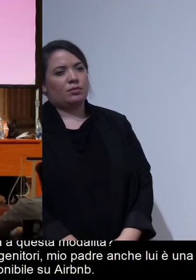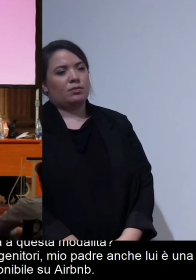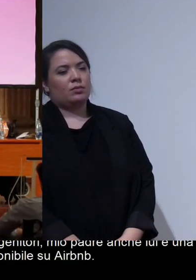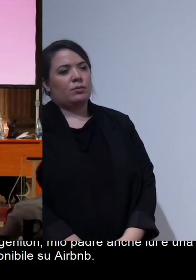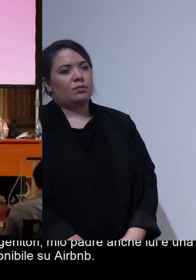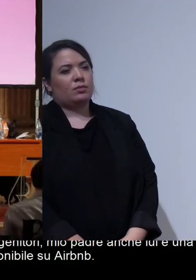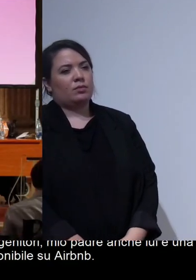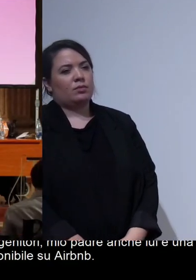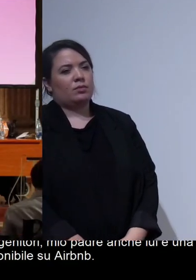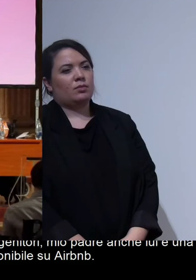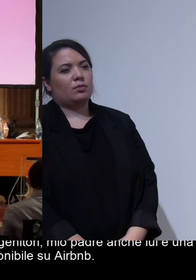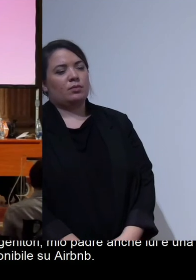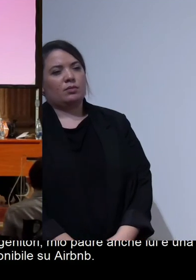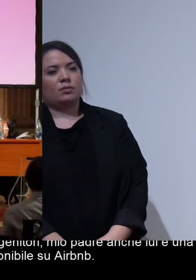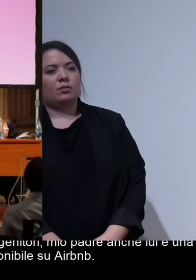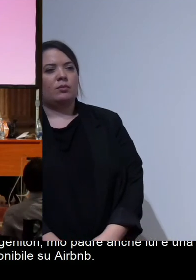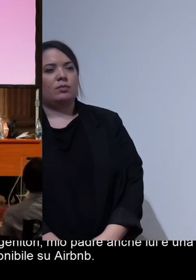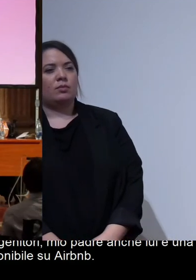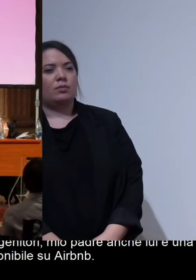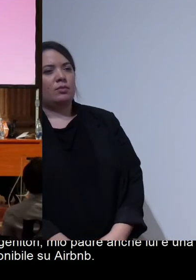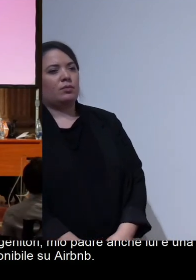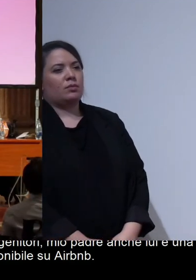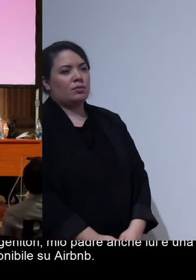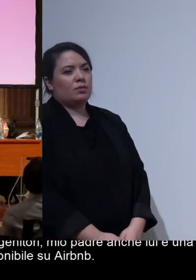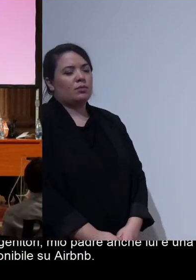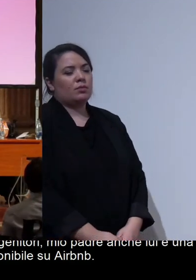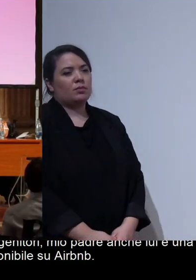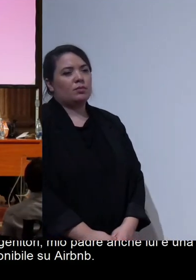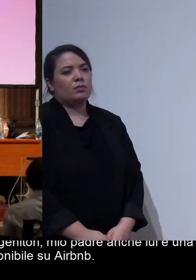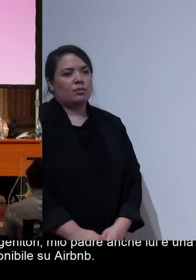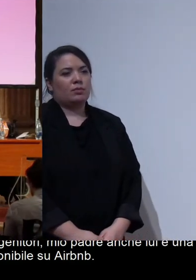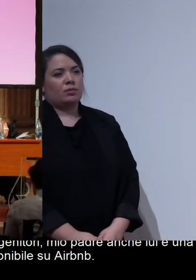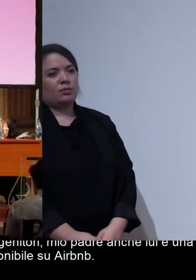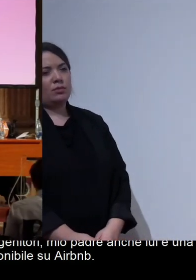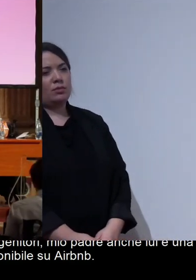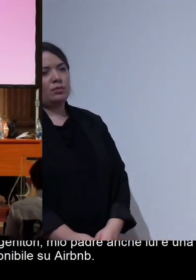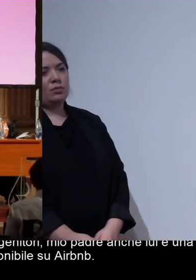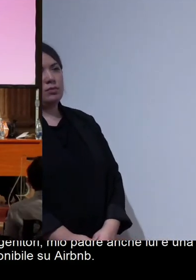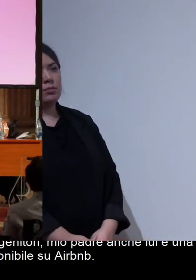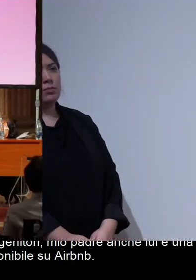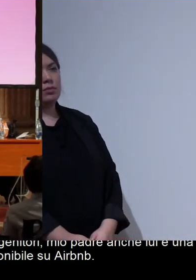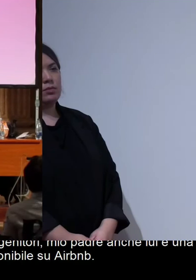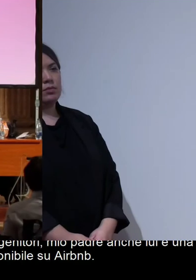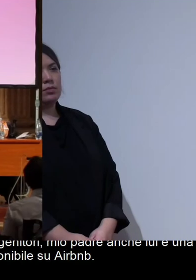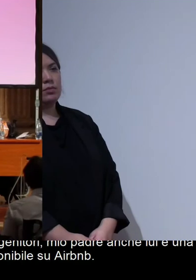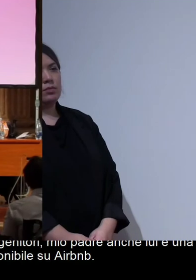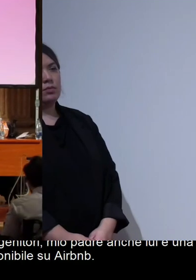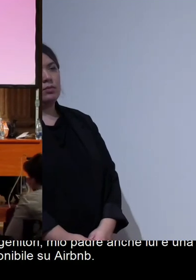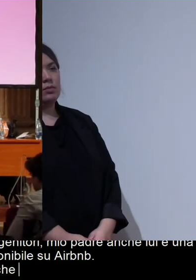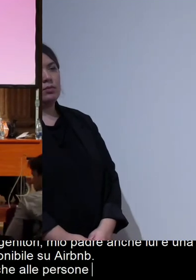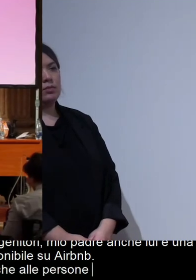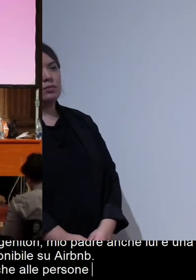volevamo anche garantire un servizio di interpretariato accessibile anche alle persone sorde collegate